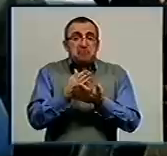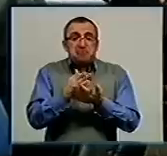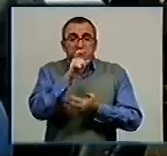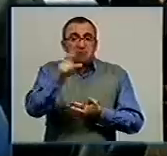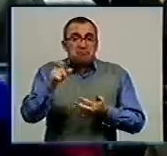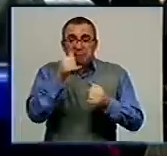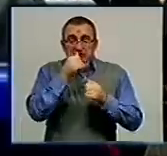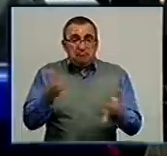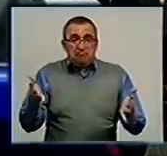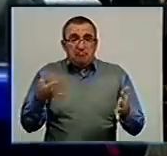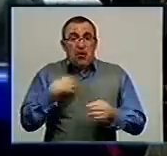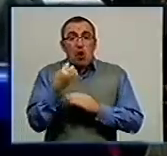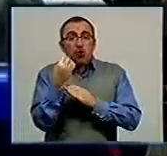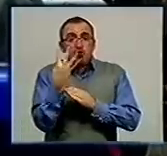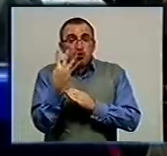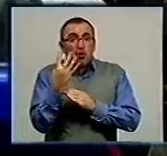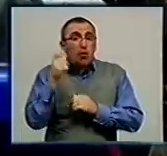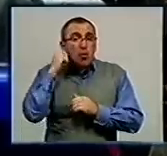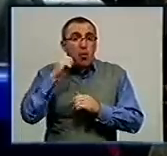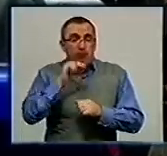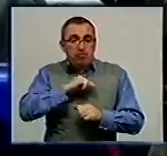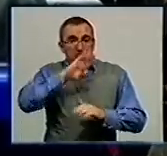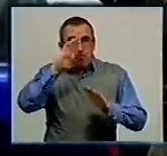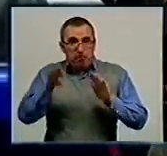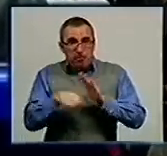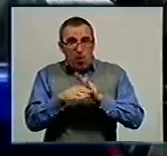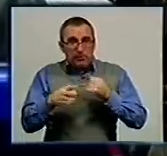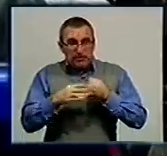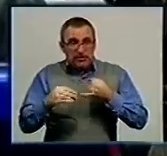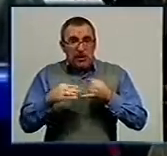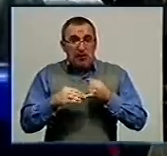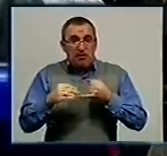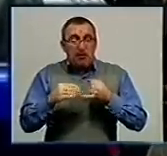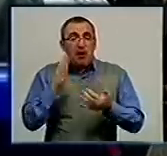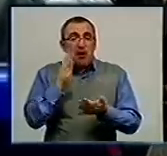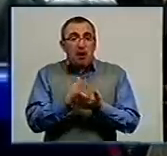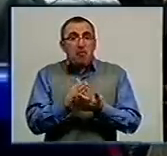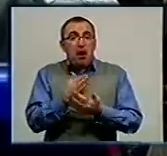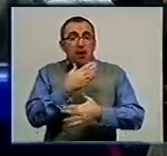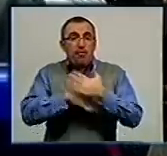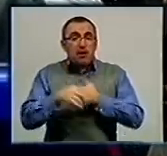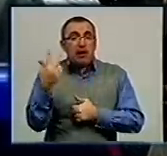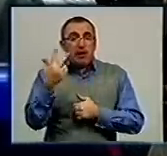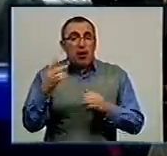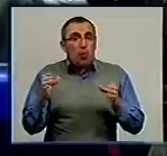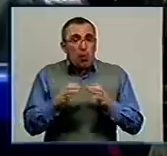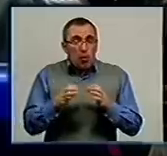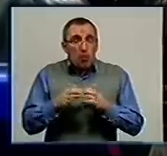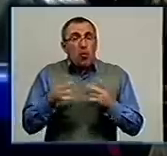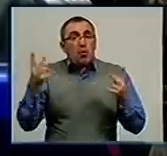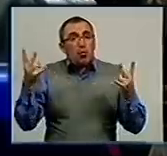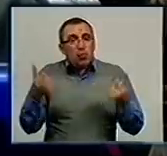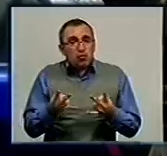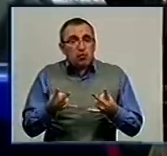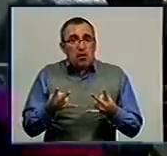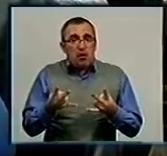Я 14 років відпрацював у підземці. Маю інвалідність третій групи. Нуждаюся